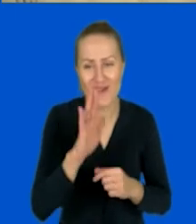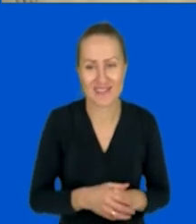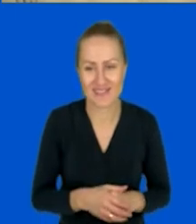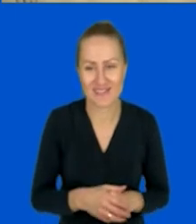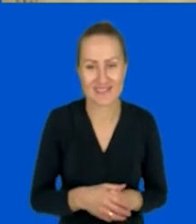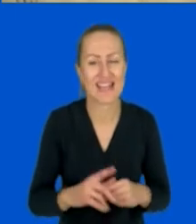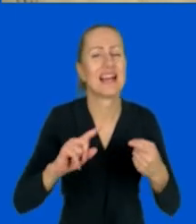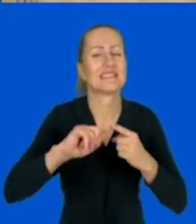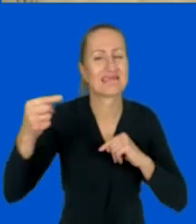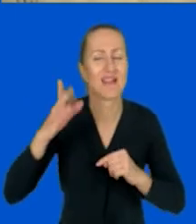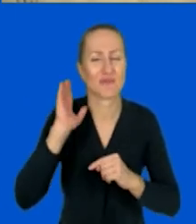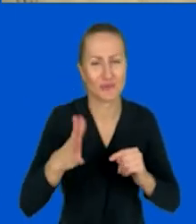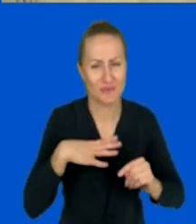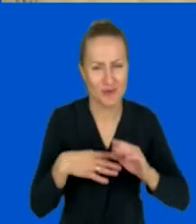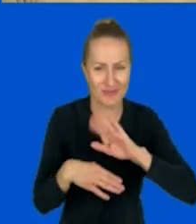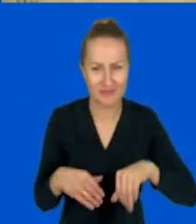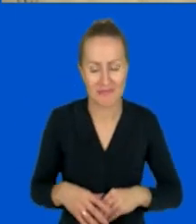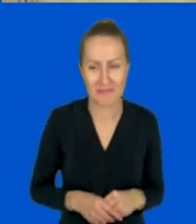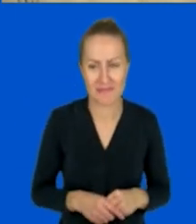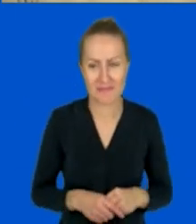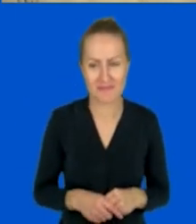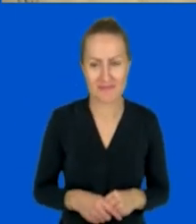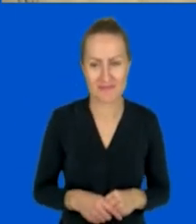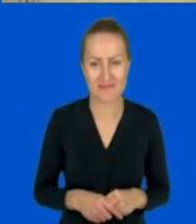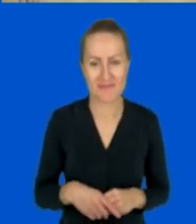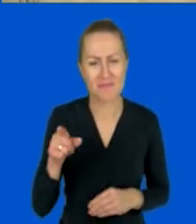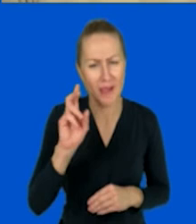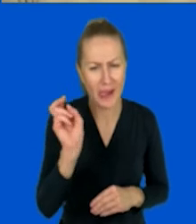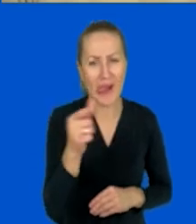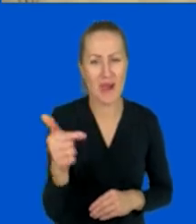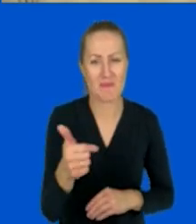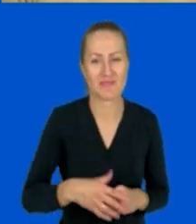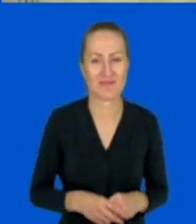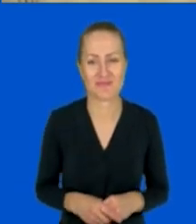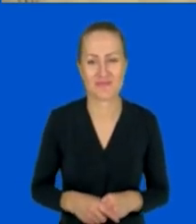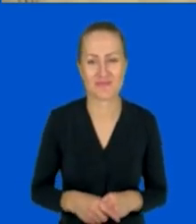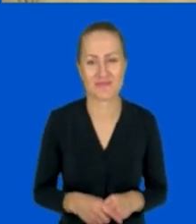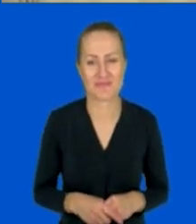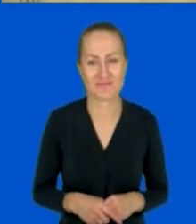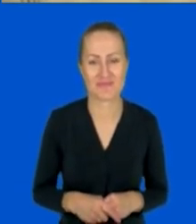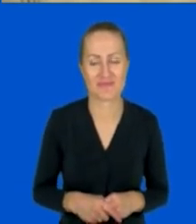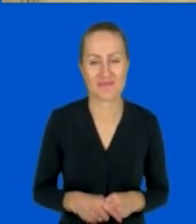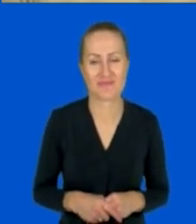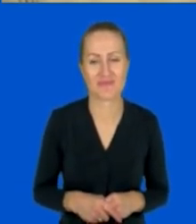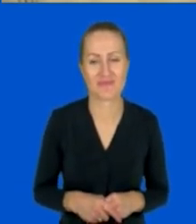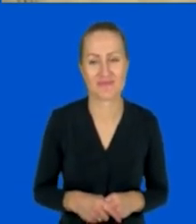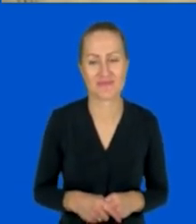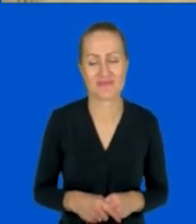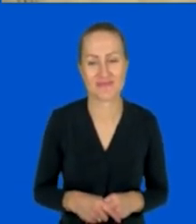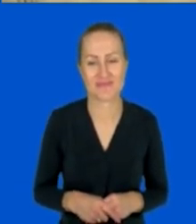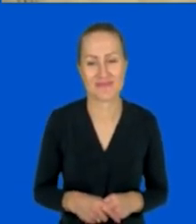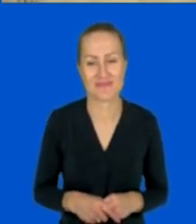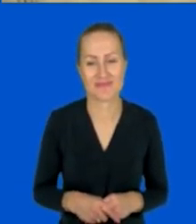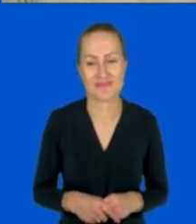Zdanie już było, więc miało się usunąć to zdanie. Ja prędzę jeszcze raz.